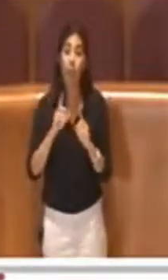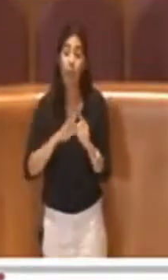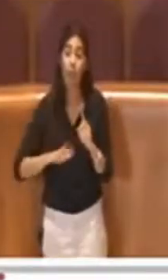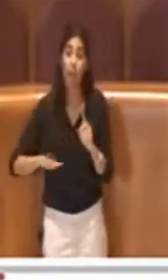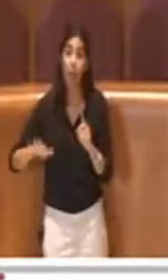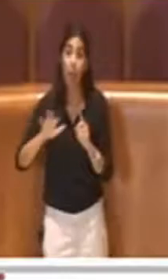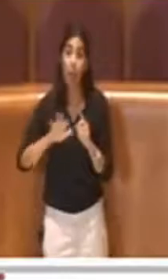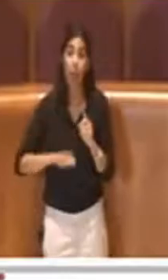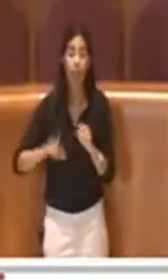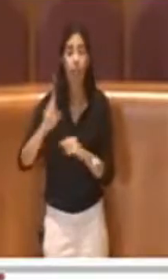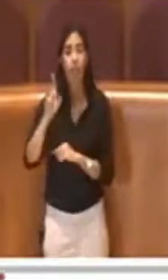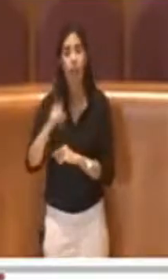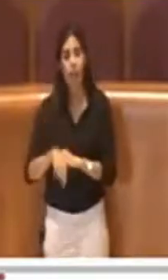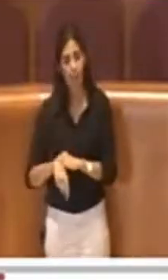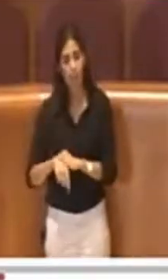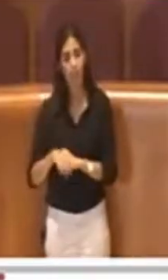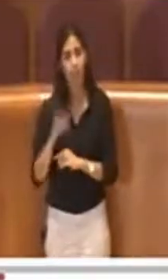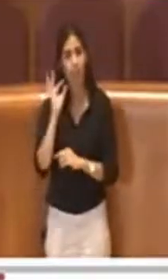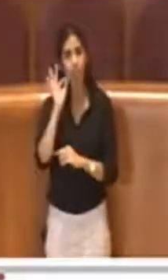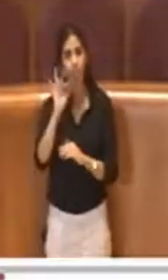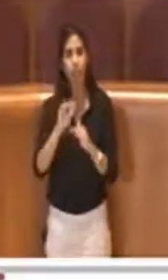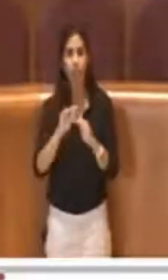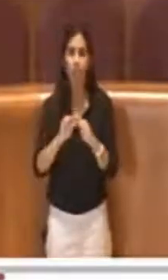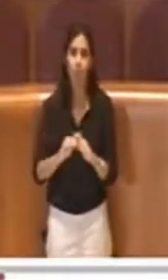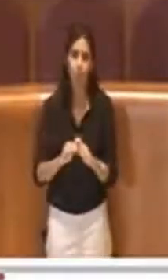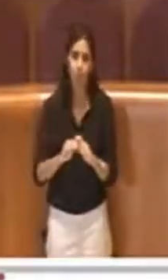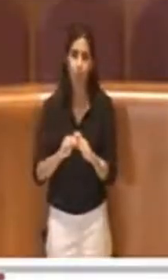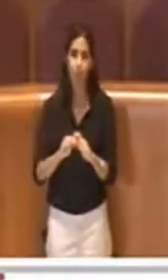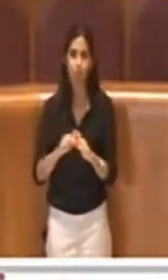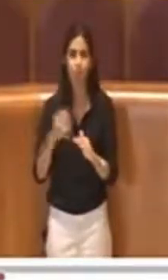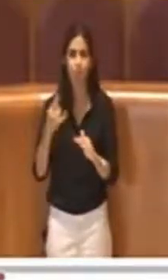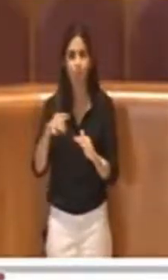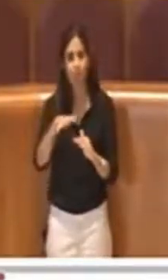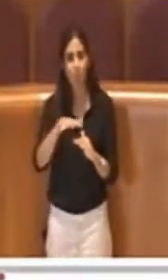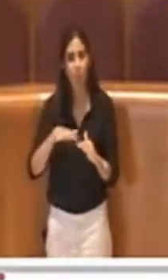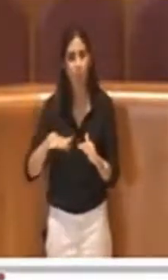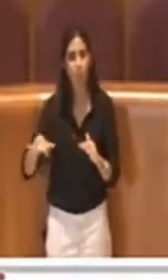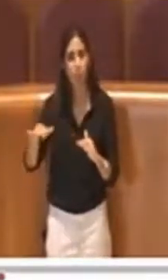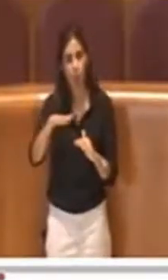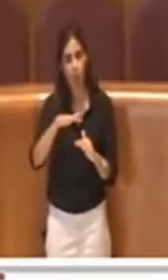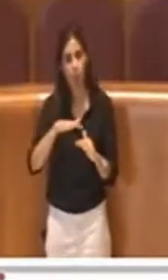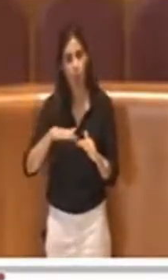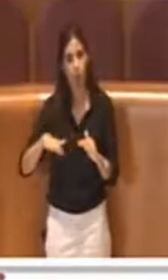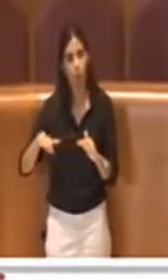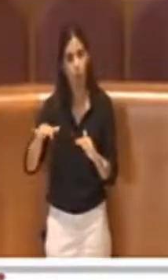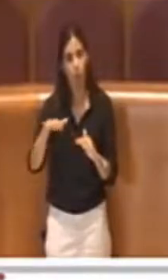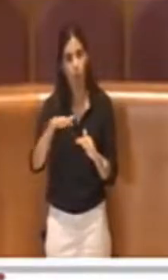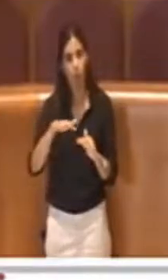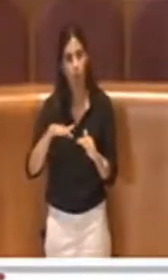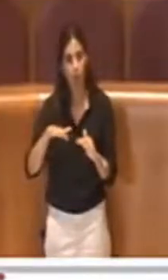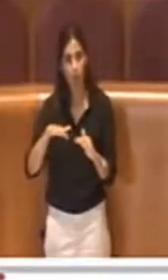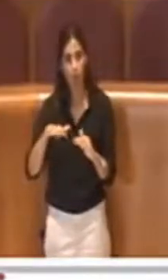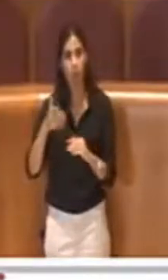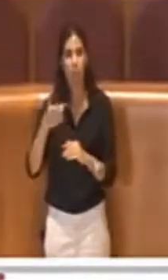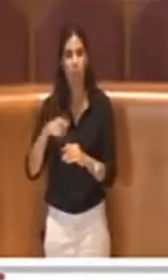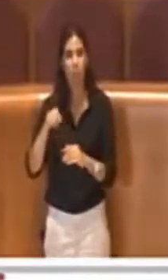la salvaguardia del sito, che è comunque un sito di carattere ambientale